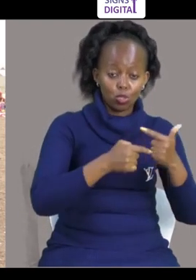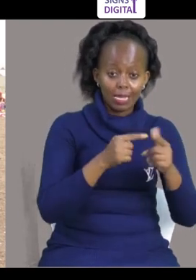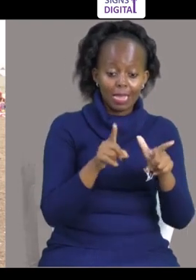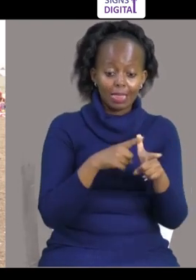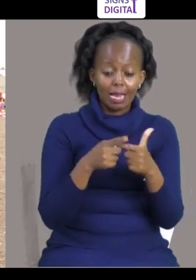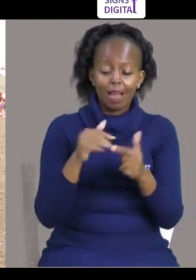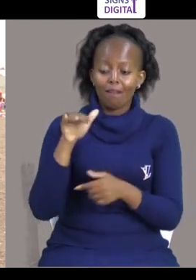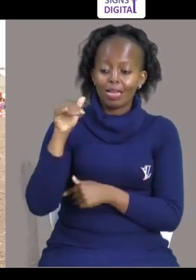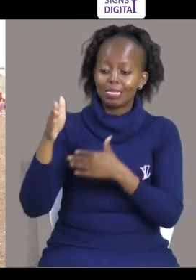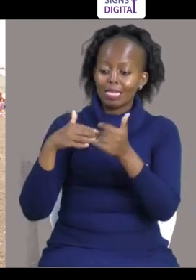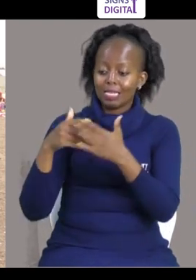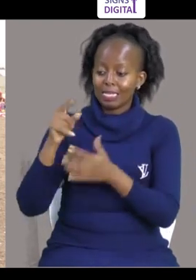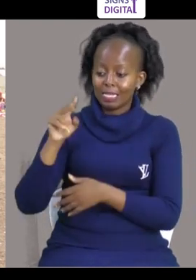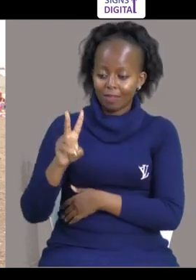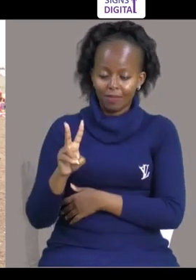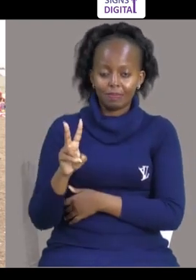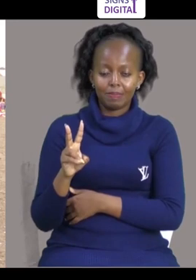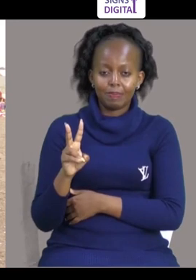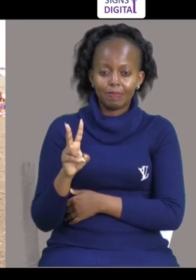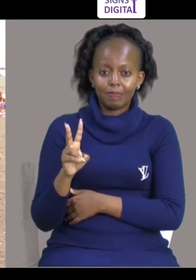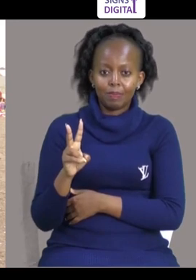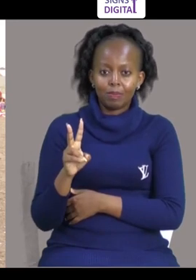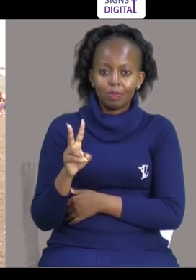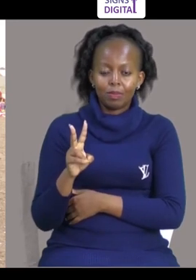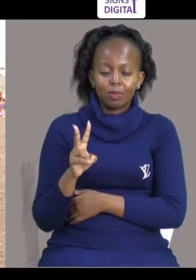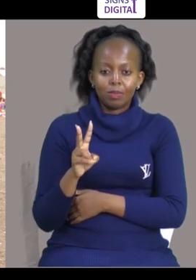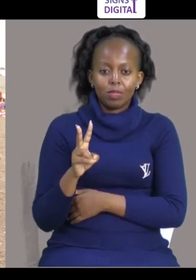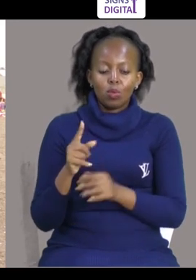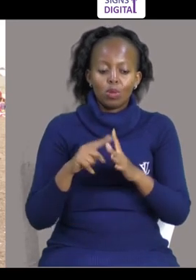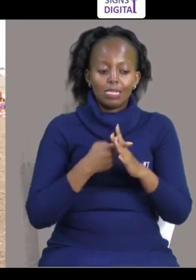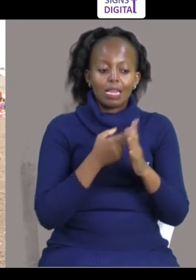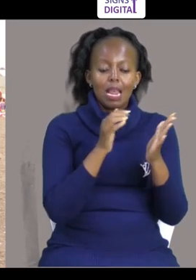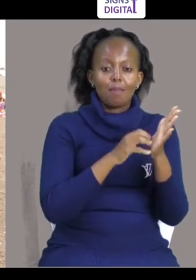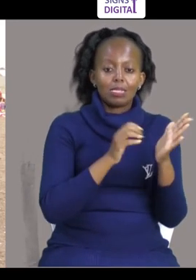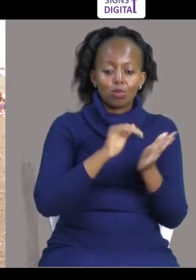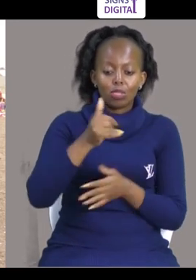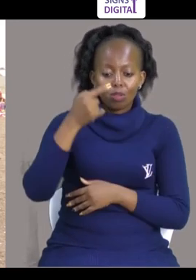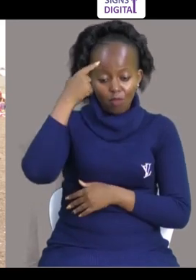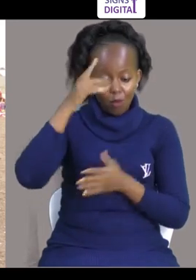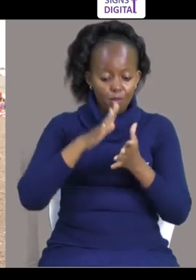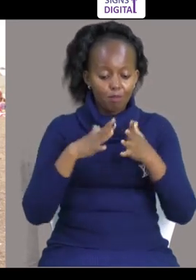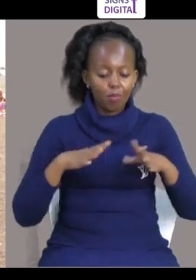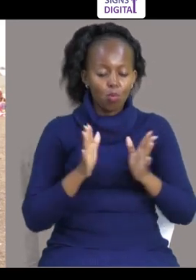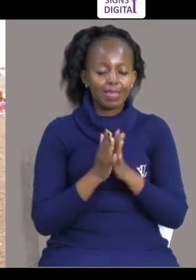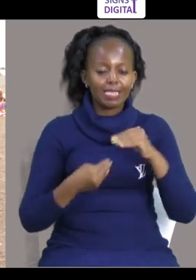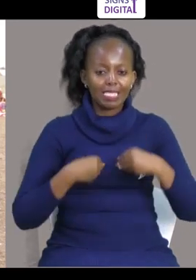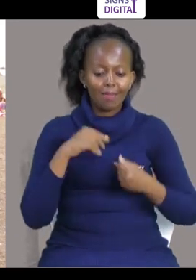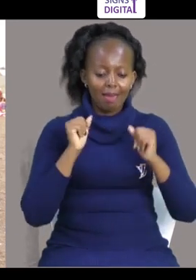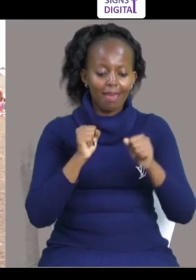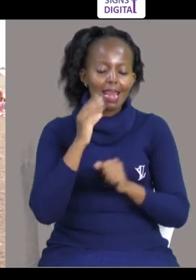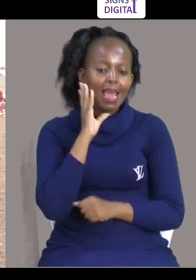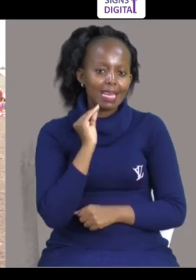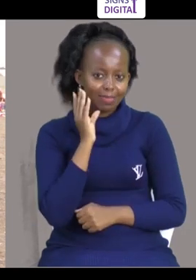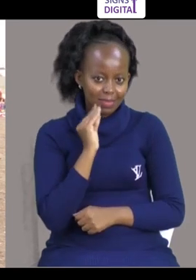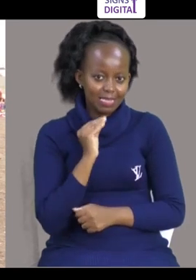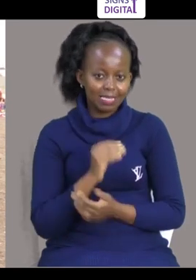Kuhendelea Nime Request Science TV Kukusishe Machaco County kwa watu ambao pia